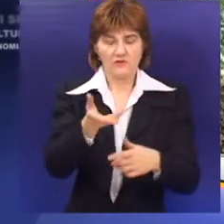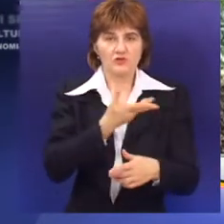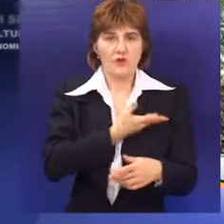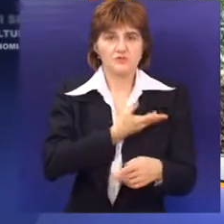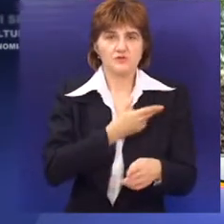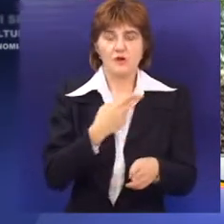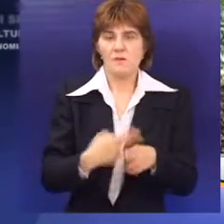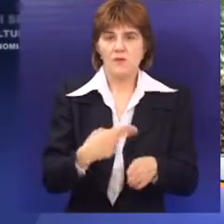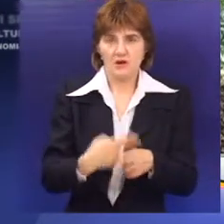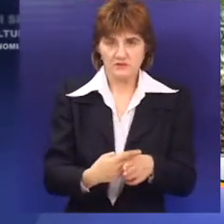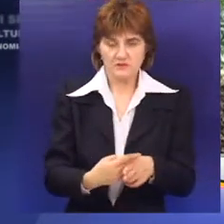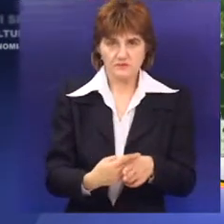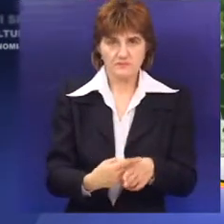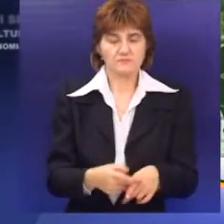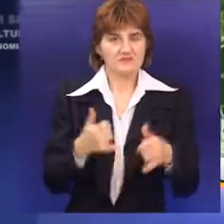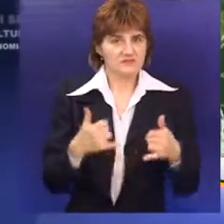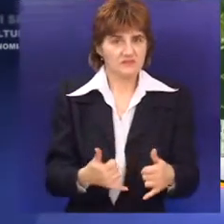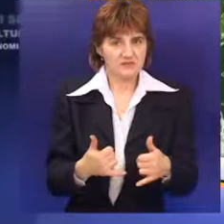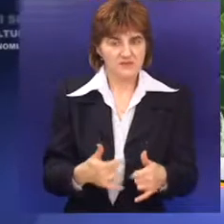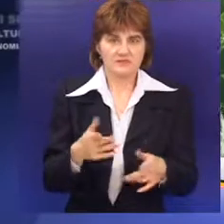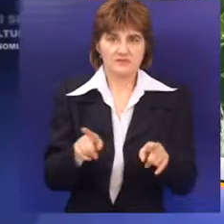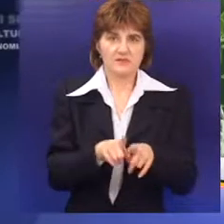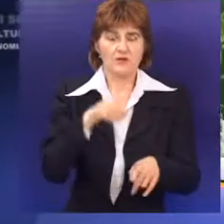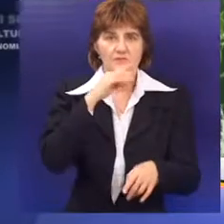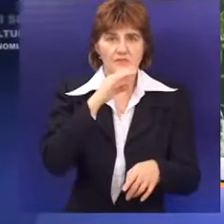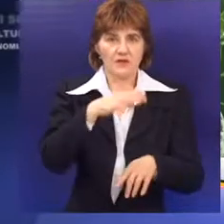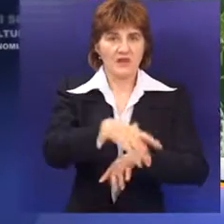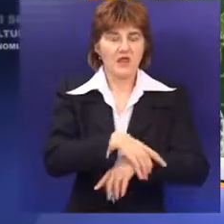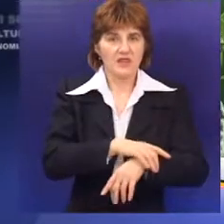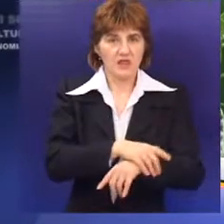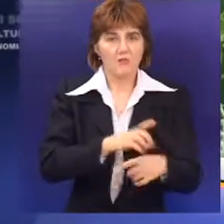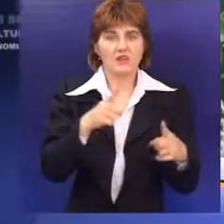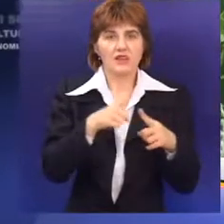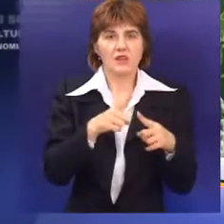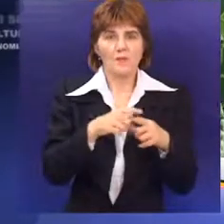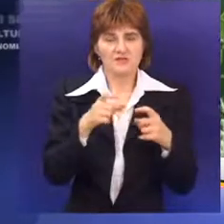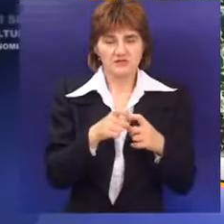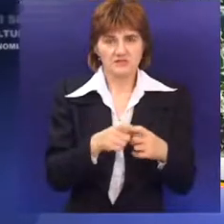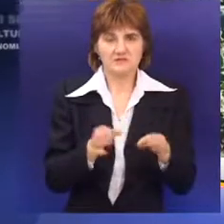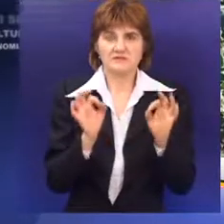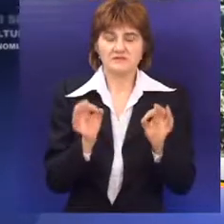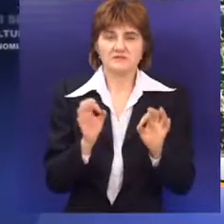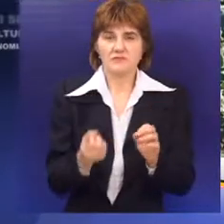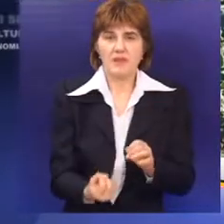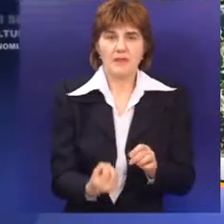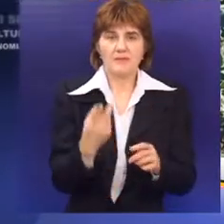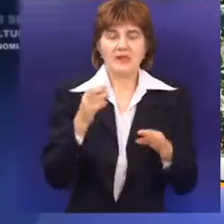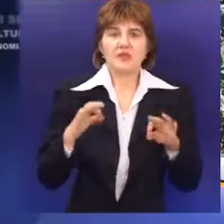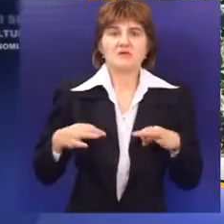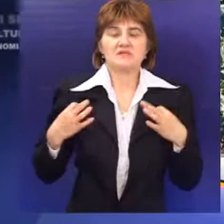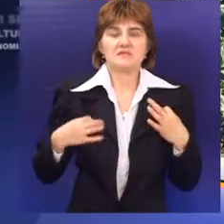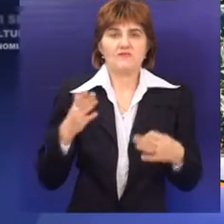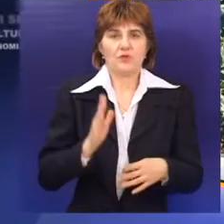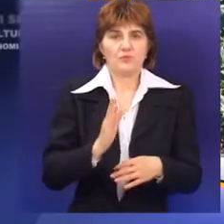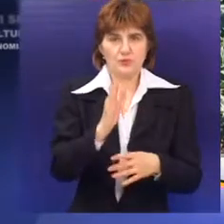bolesti sa kojima se danas suočavamo. Is tog razloga, prema rečima profesora dr. Tomislava Sudarevića, organska poljoprivreda je naša zdrava